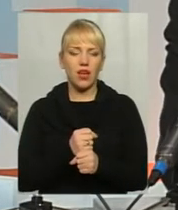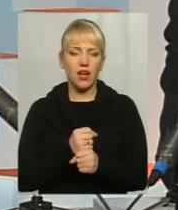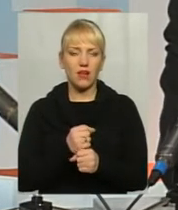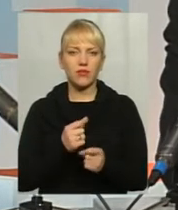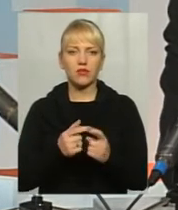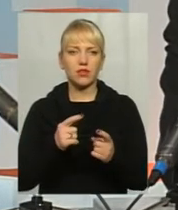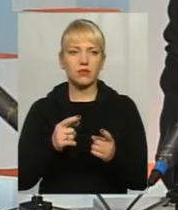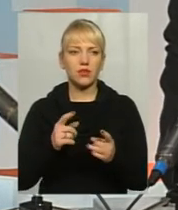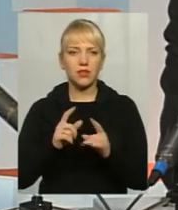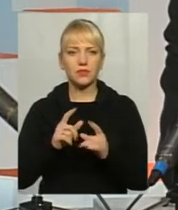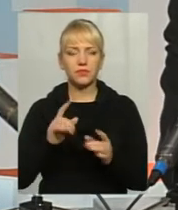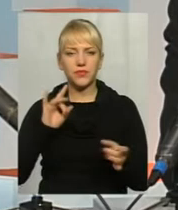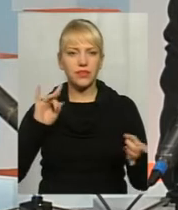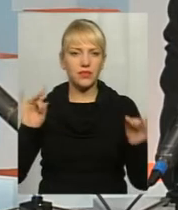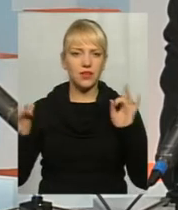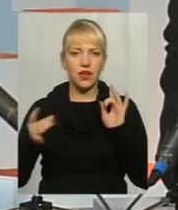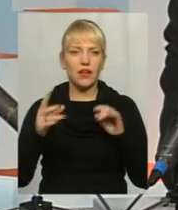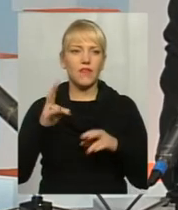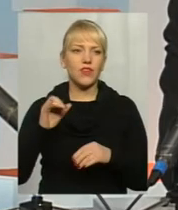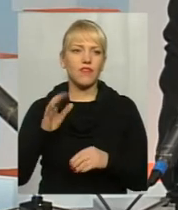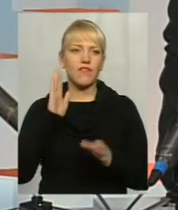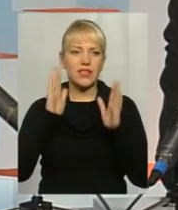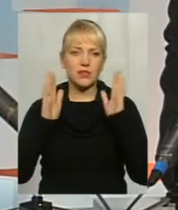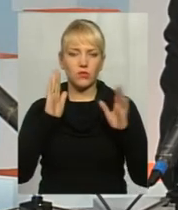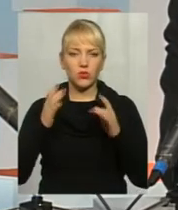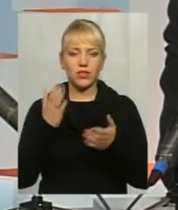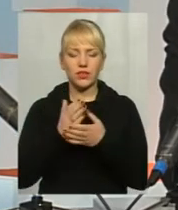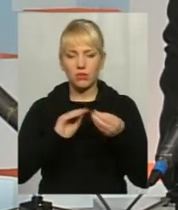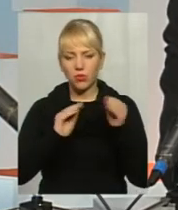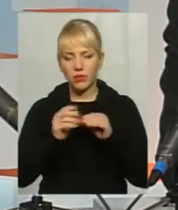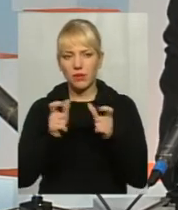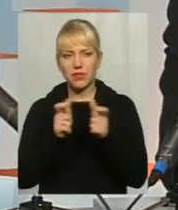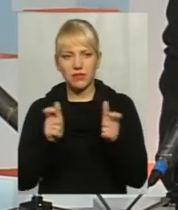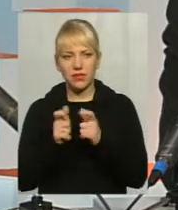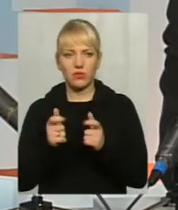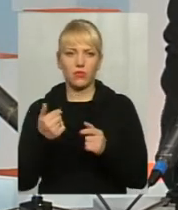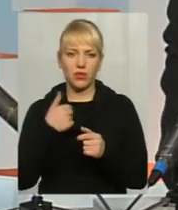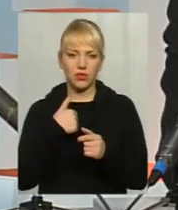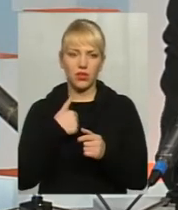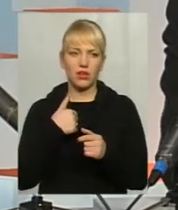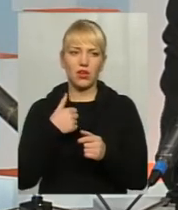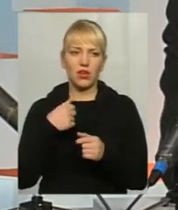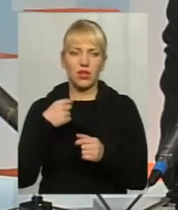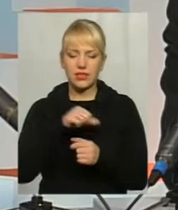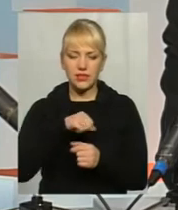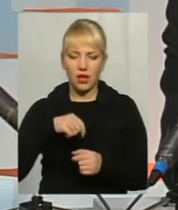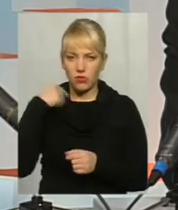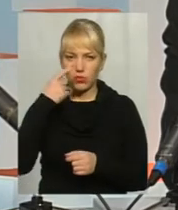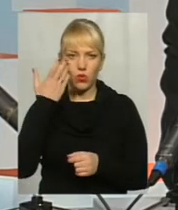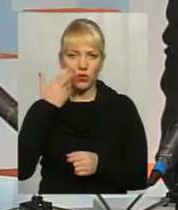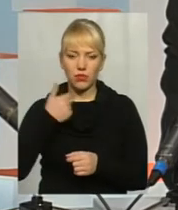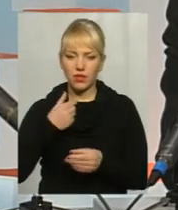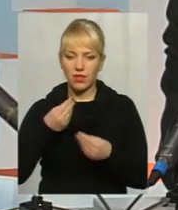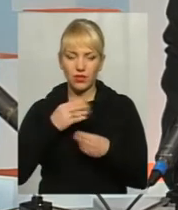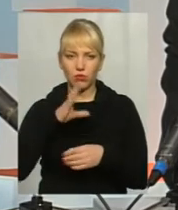і позитивні, і негативні моменти. є проблеми з квитками. Я сам, коли мені надають квиток в маршруці чи